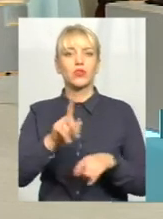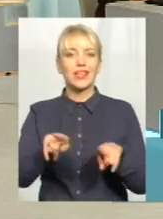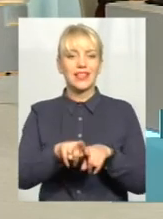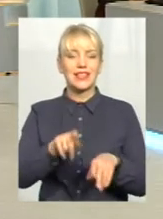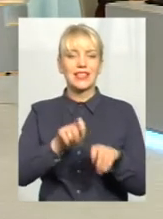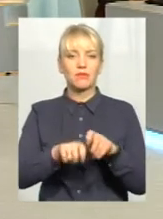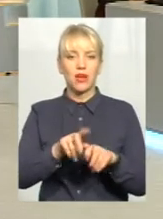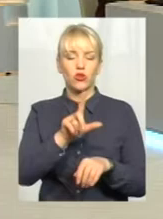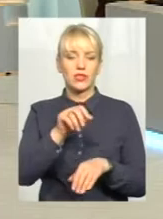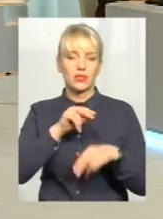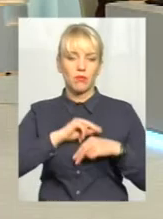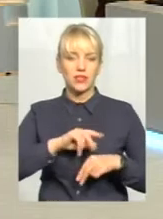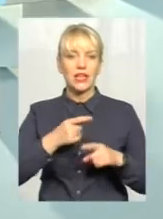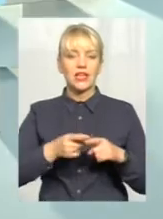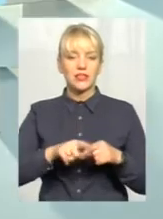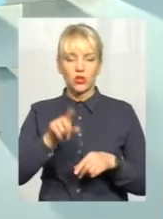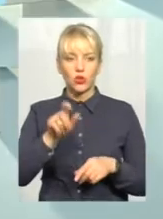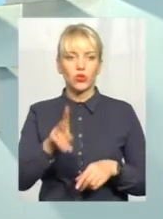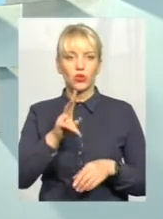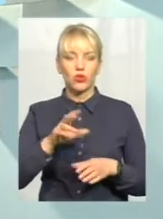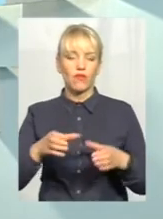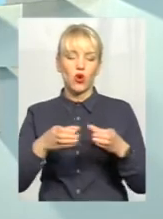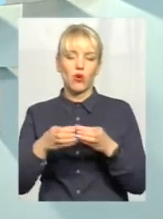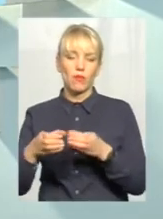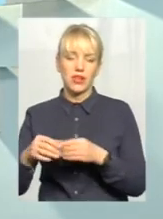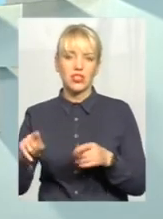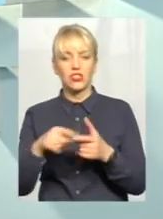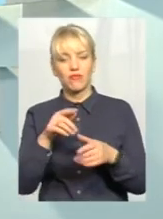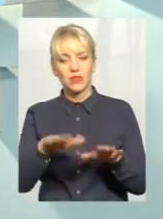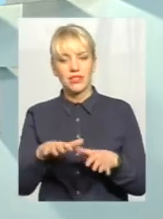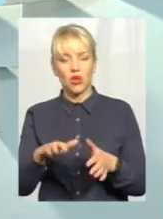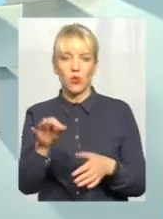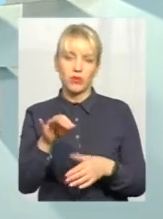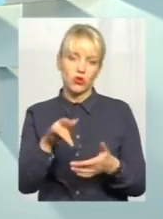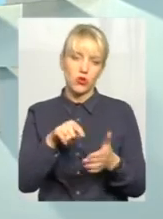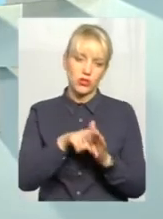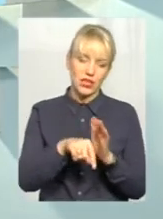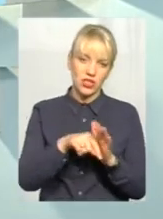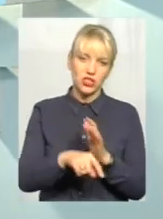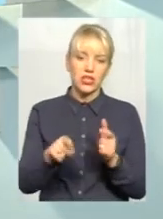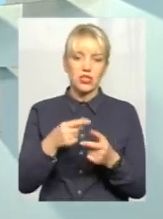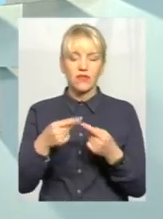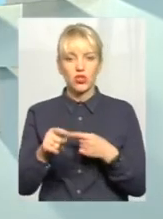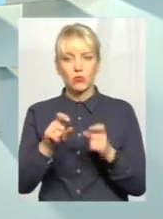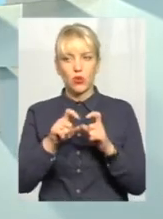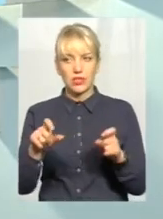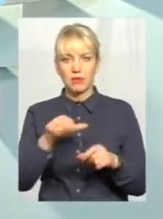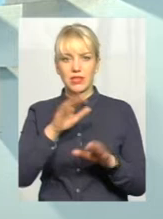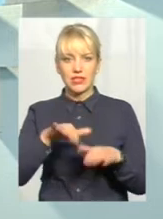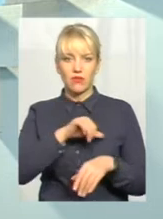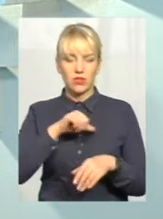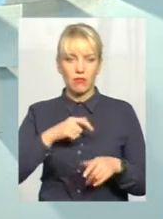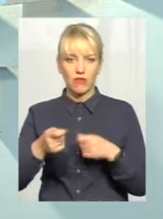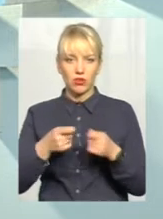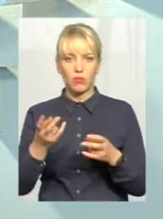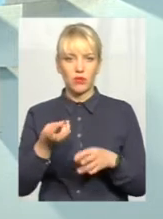з праці? Це той, хто в громаді, чи в місті обласного значення, чи в іншому органі місцевого самоврядування має право прийти